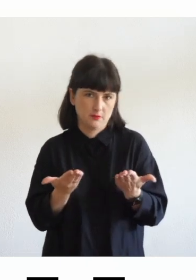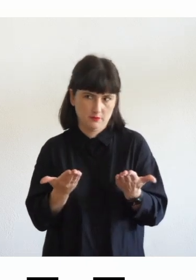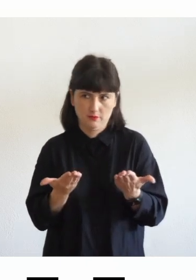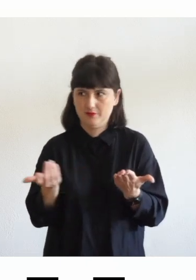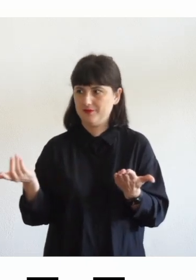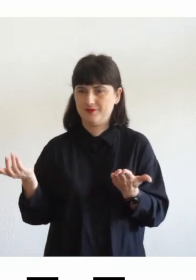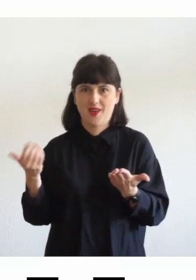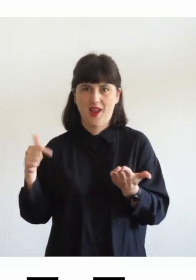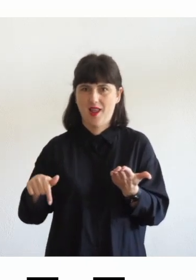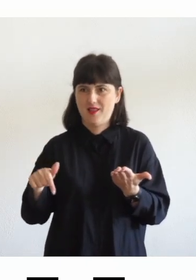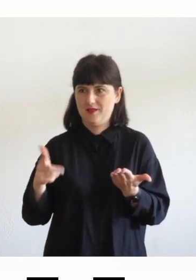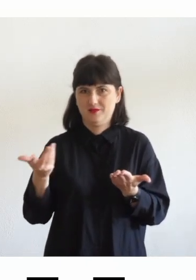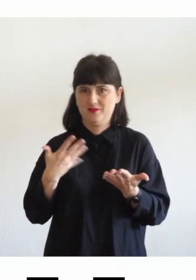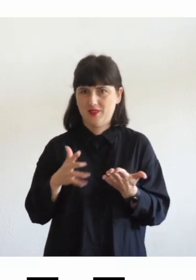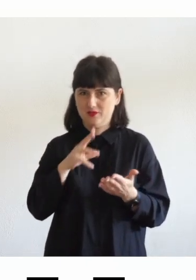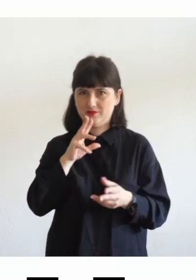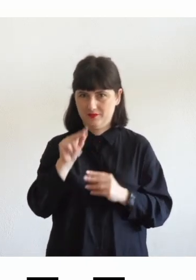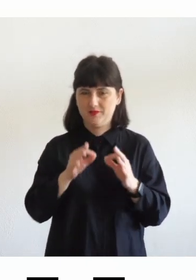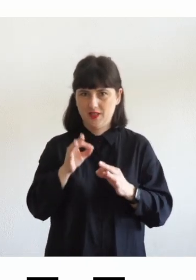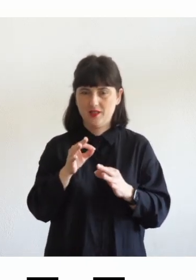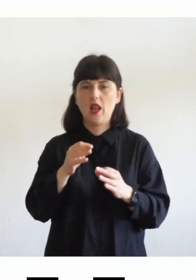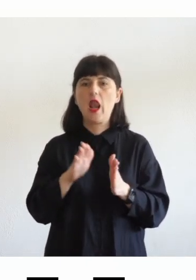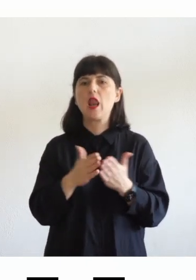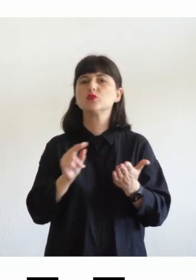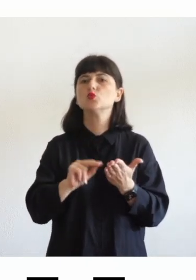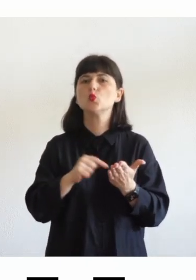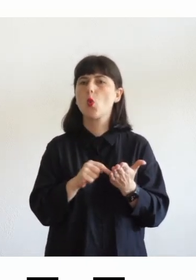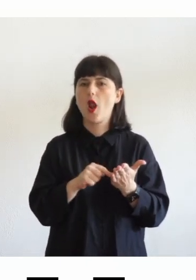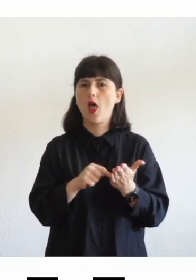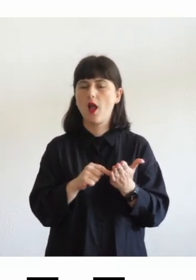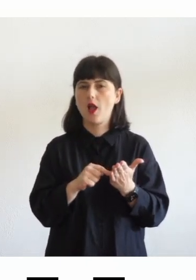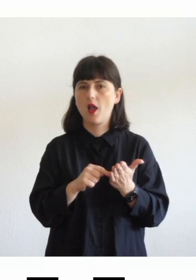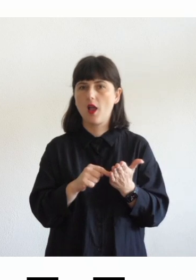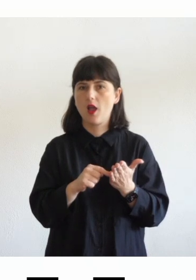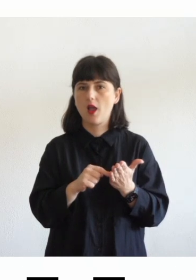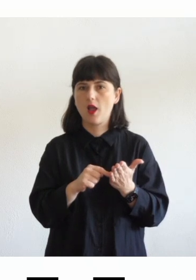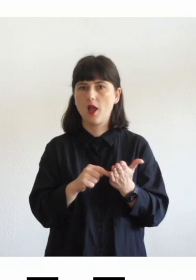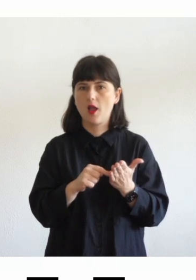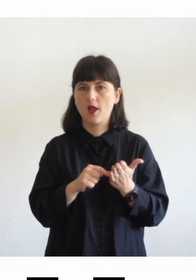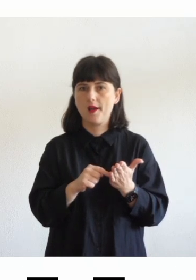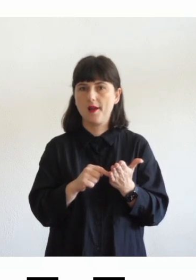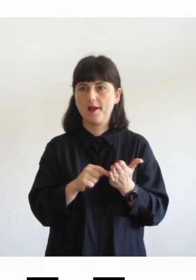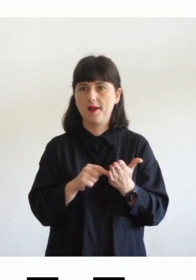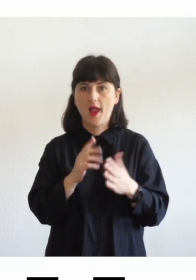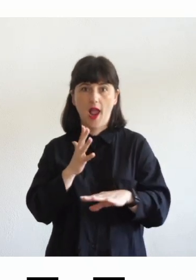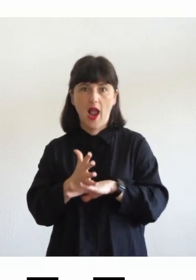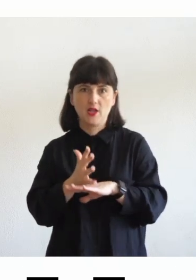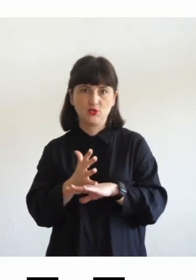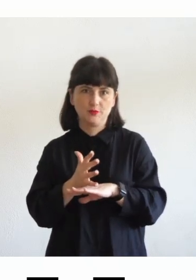fino adesso i libri di scuola non sono spesso accessibili